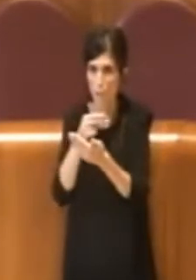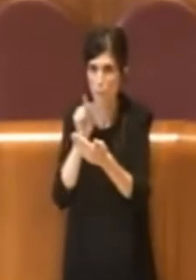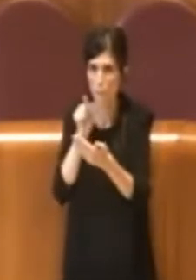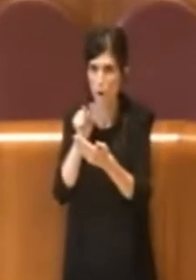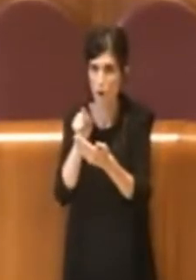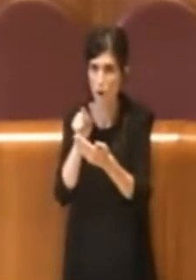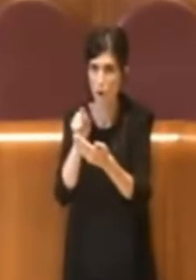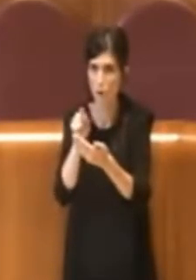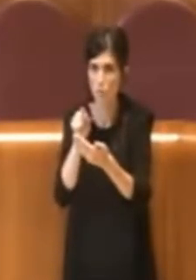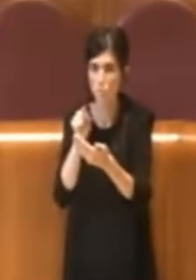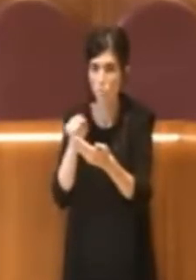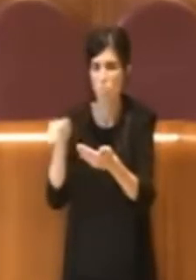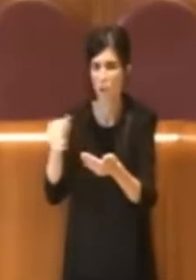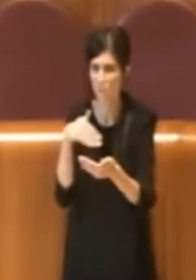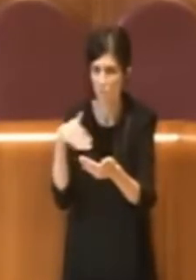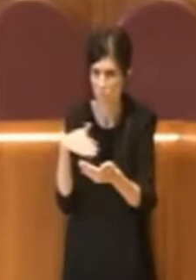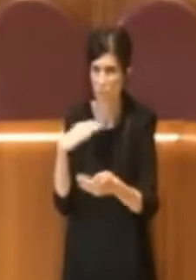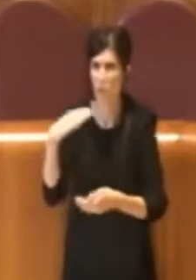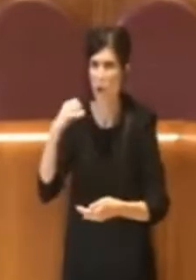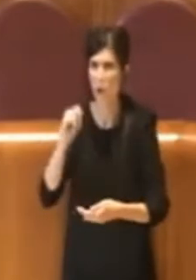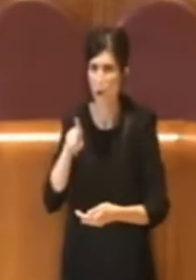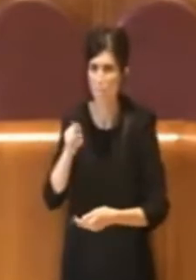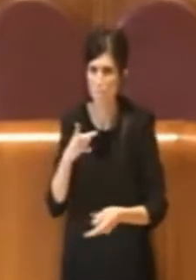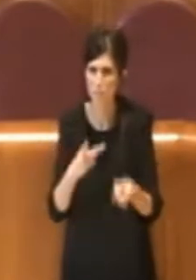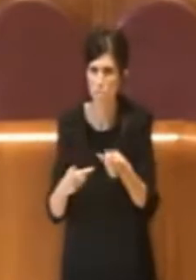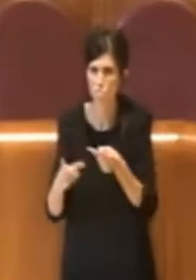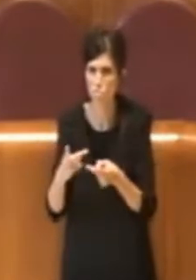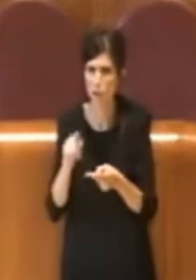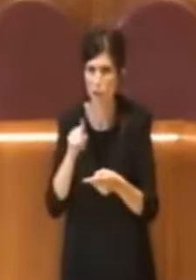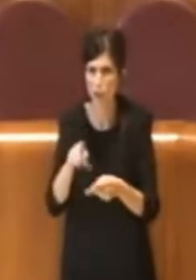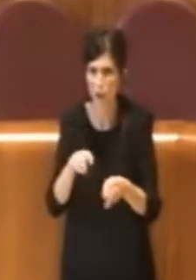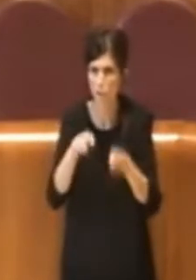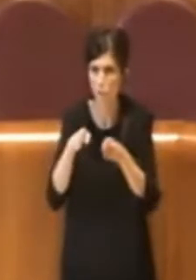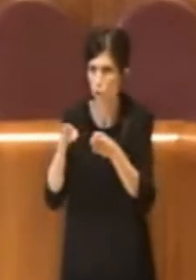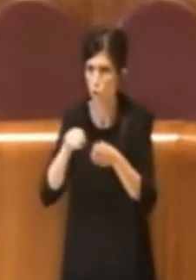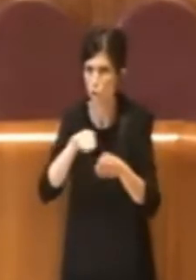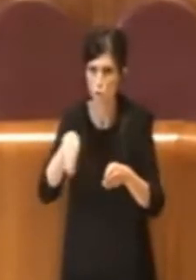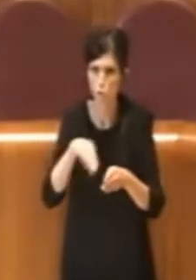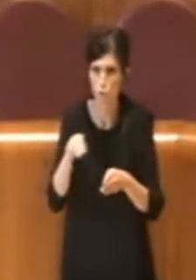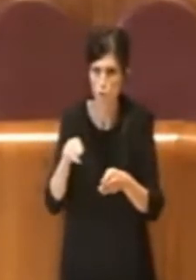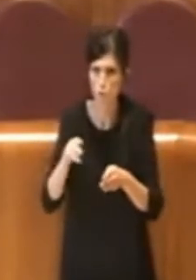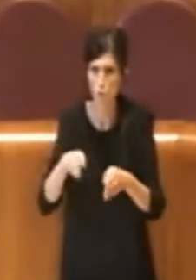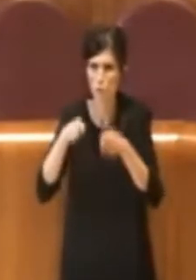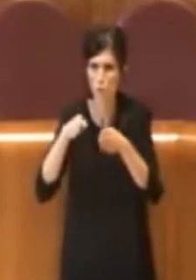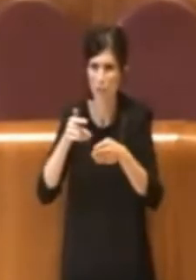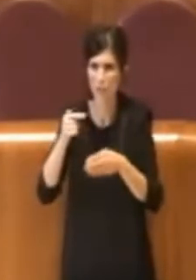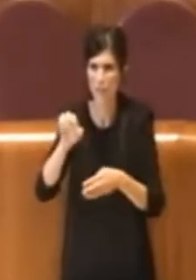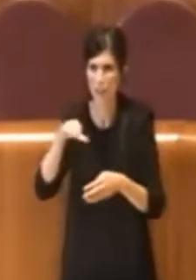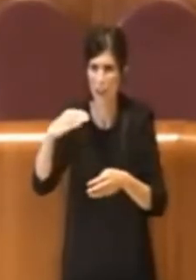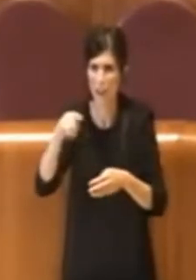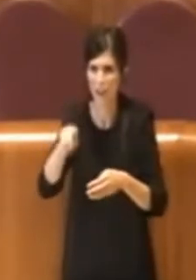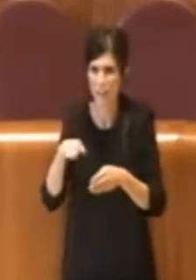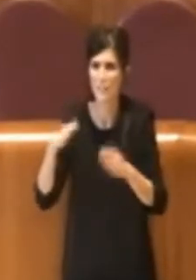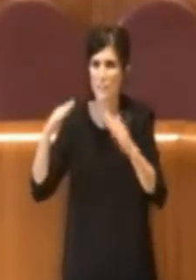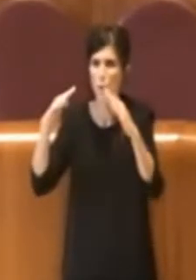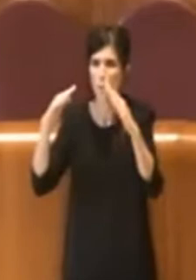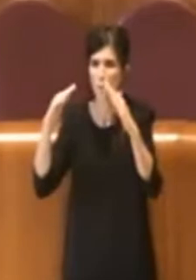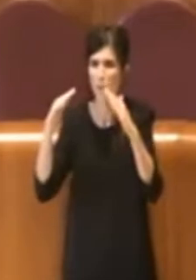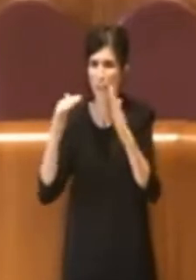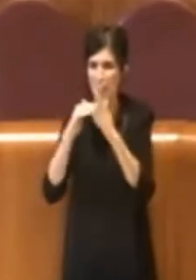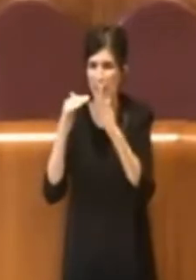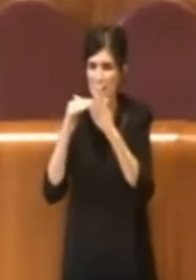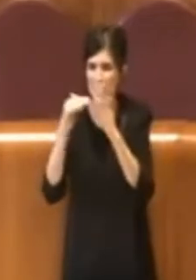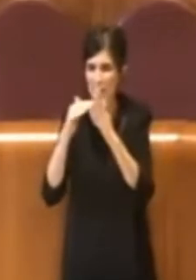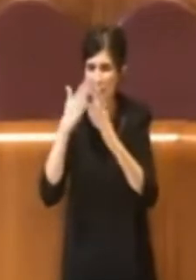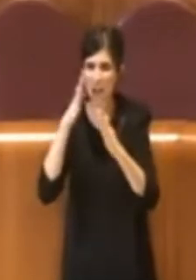la via, il CAP per ricercare sia le fontanelle che le famose fontanelle tech denominate le casette dell'acqua. Per